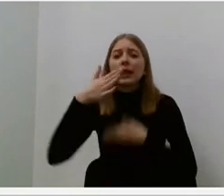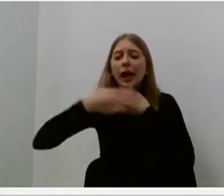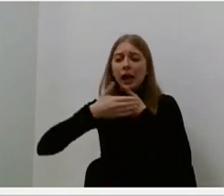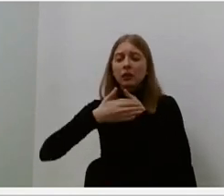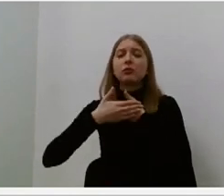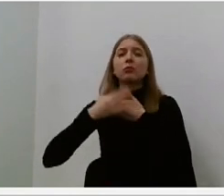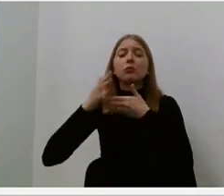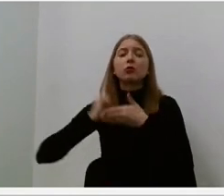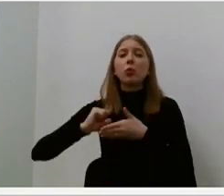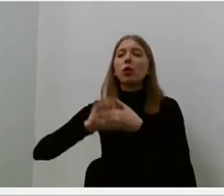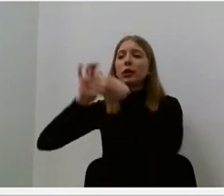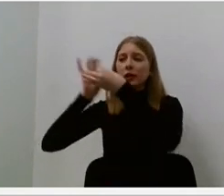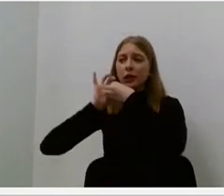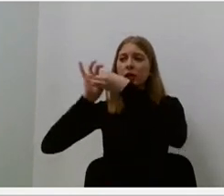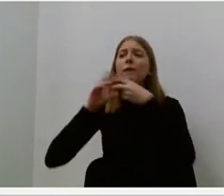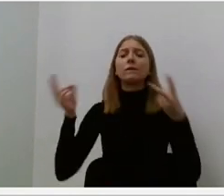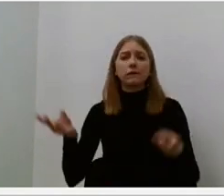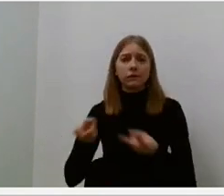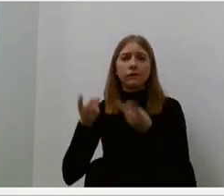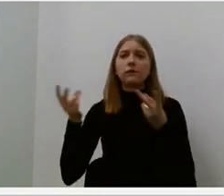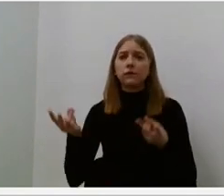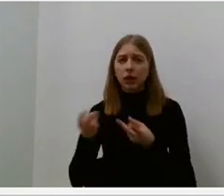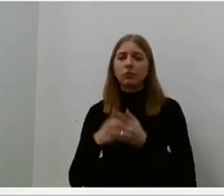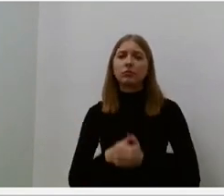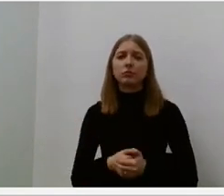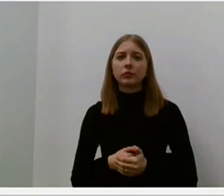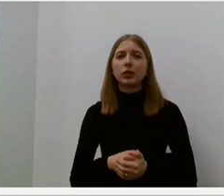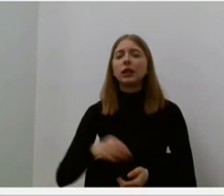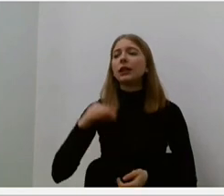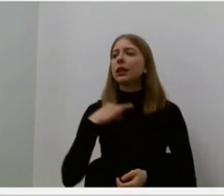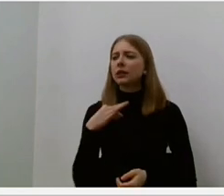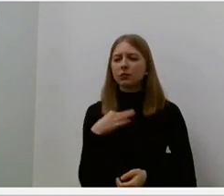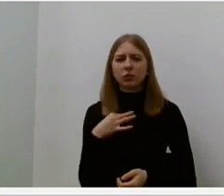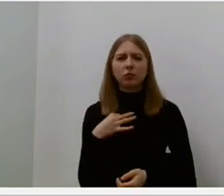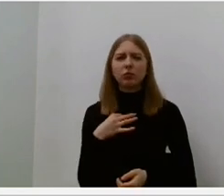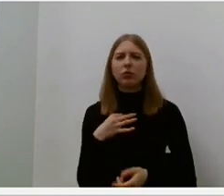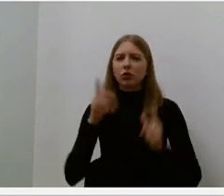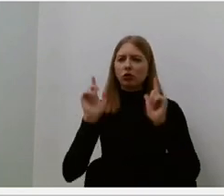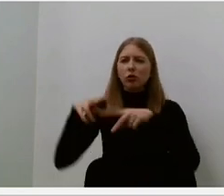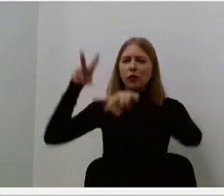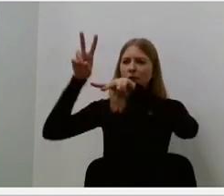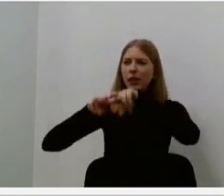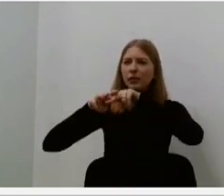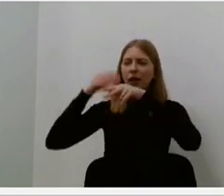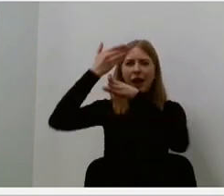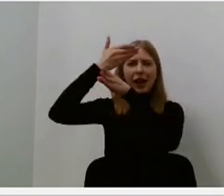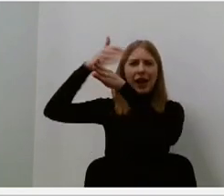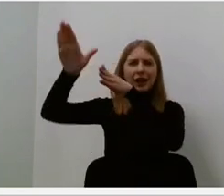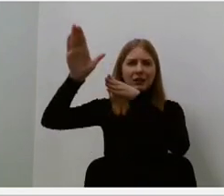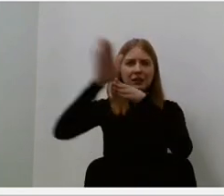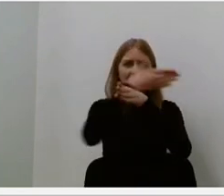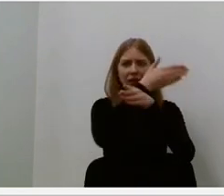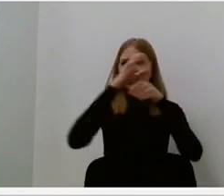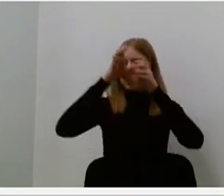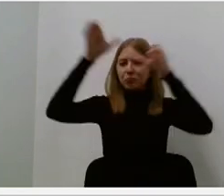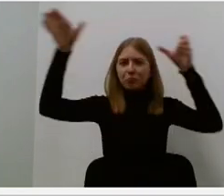kai fiziškai nutolstam mardvė ir laike, netgi tuomet, kai dėvė giltinė nukerpa gyvenimo siūla.